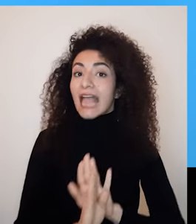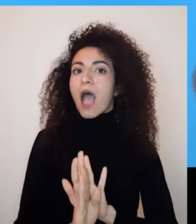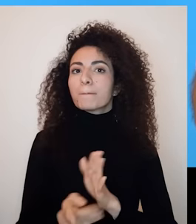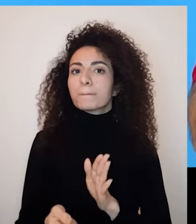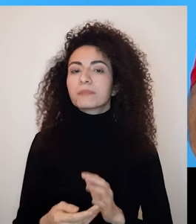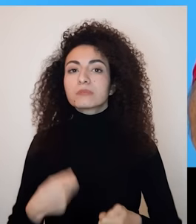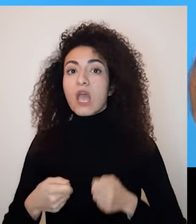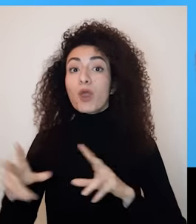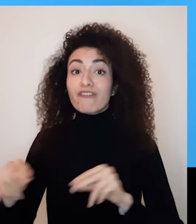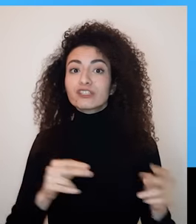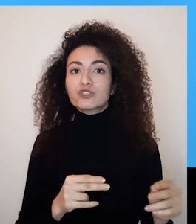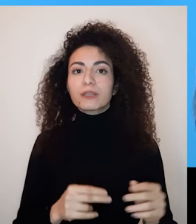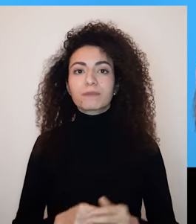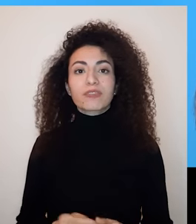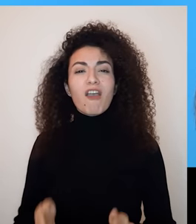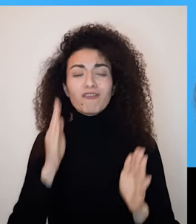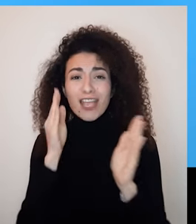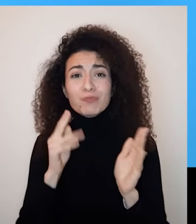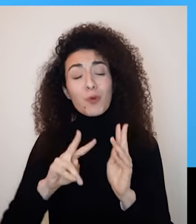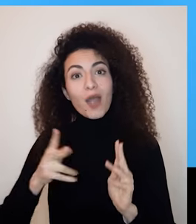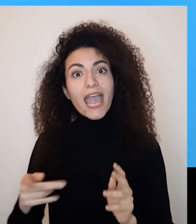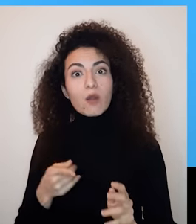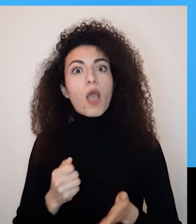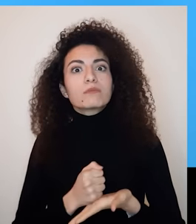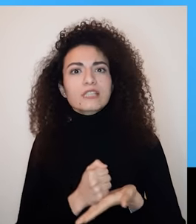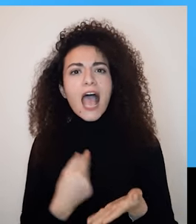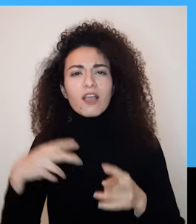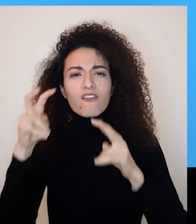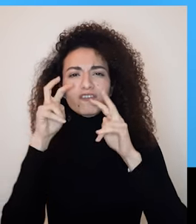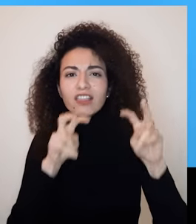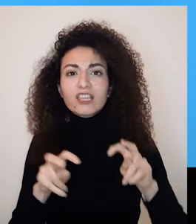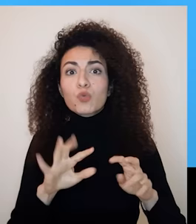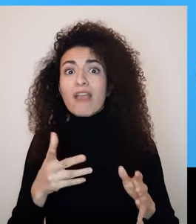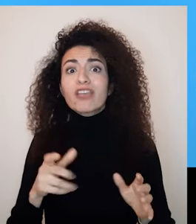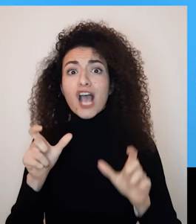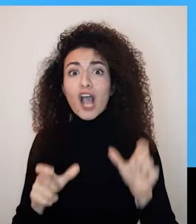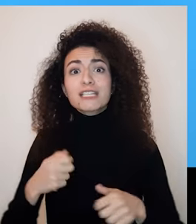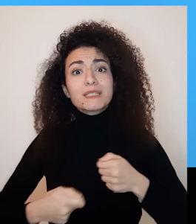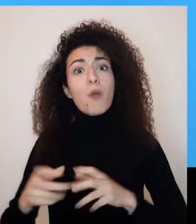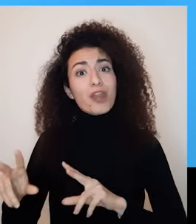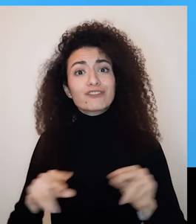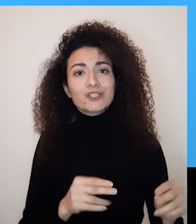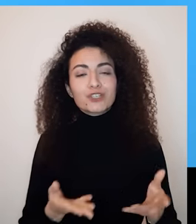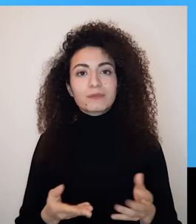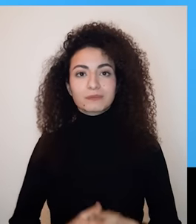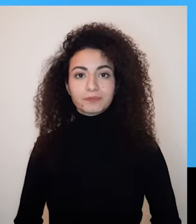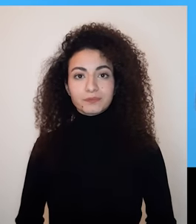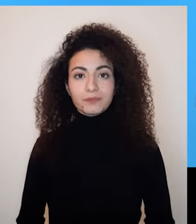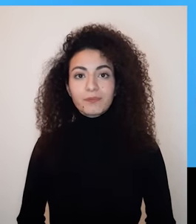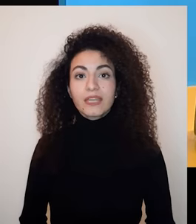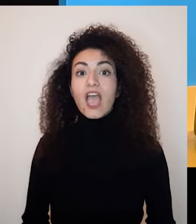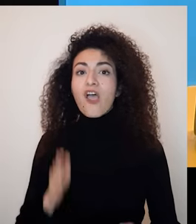تتشارك الهدف نفسه مساعد جداً وقد سهلت مواقع التواصل الاجتماعي البحث عن وجود هذا النوع من الجماعات